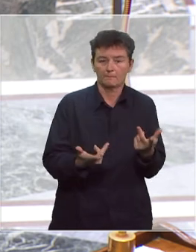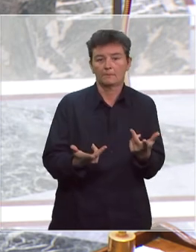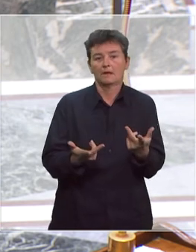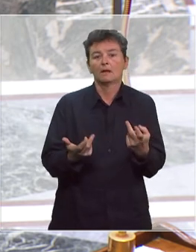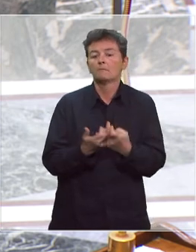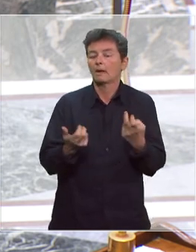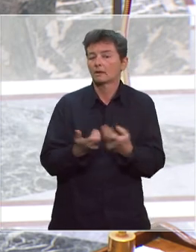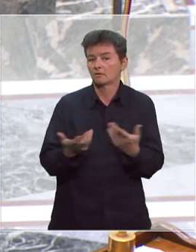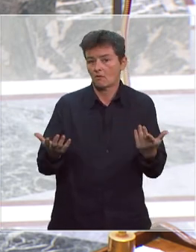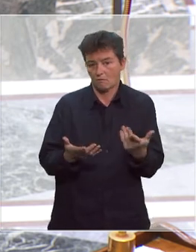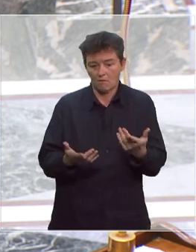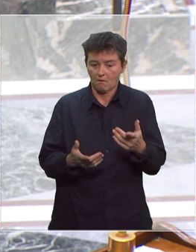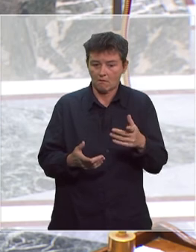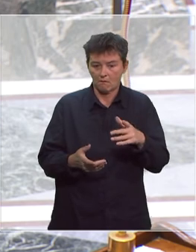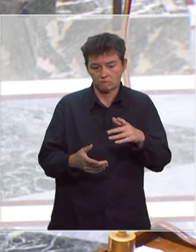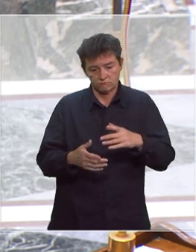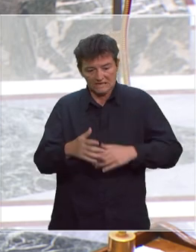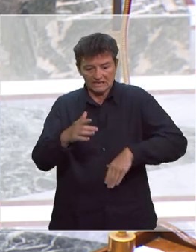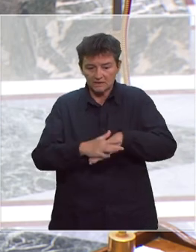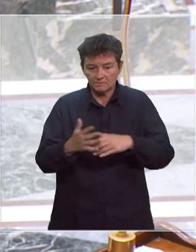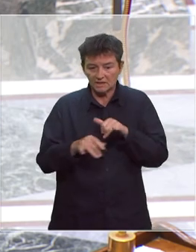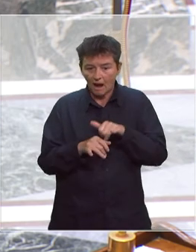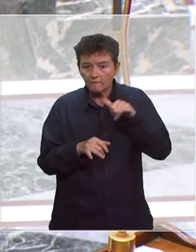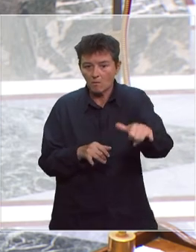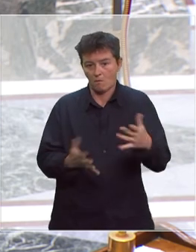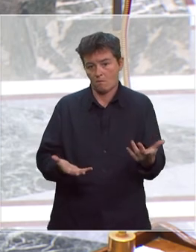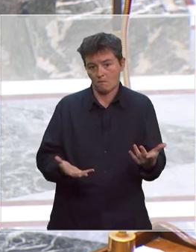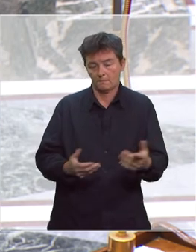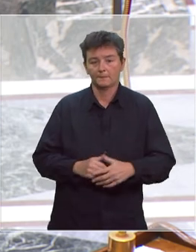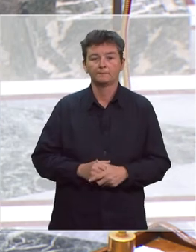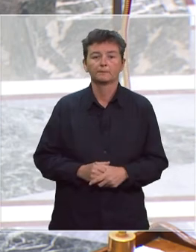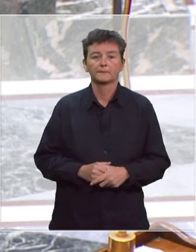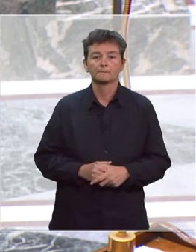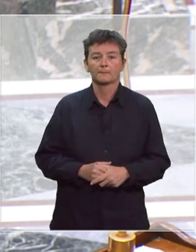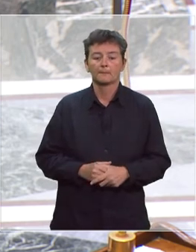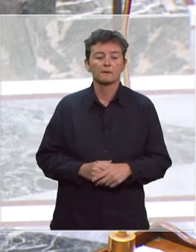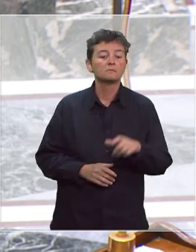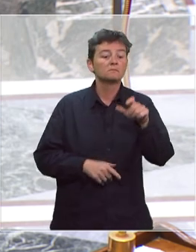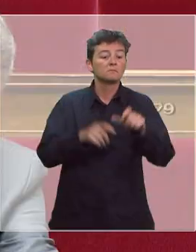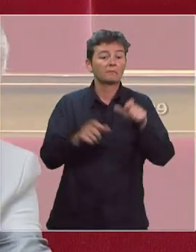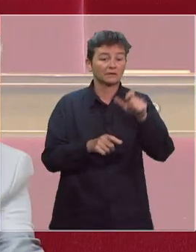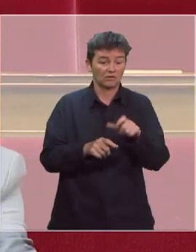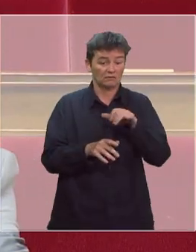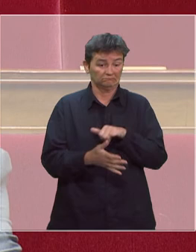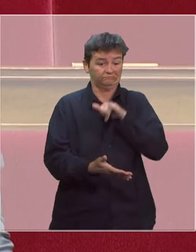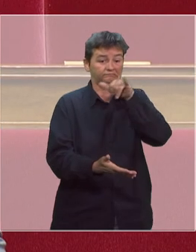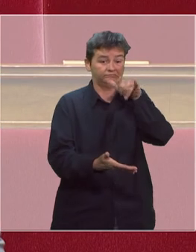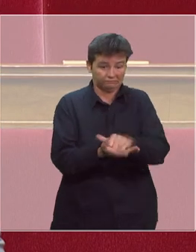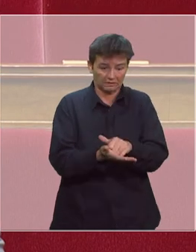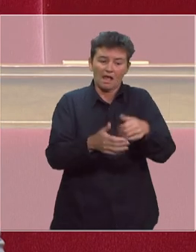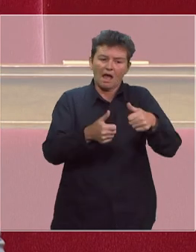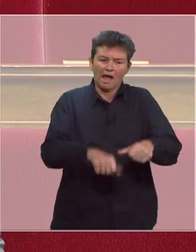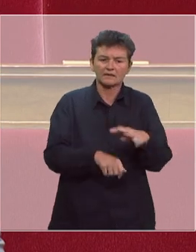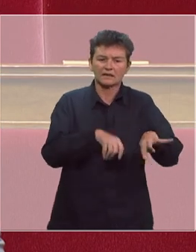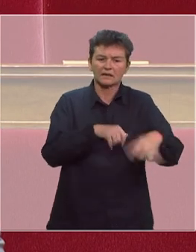sorte de limiter drastiquement les vols en direction des territoires d'Outre-mer. Quand des passagers arrivent dans les territoires d'Outre-mer, ils ont une quatorzaine